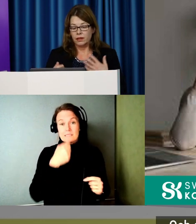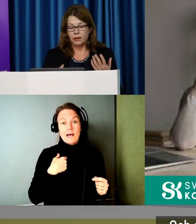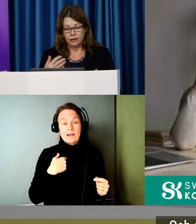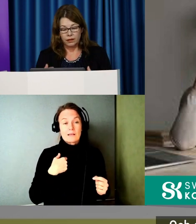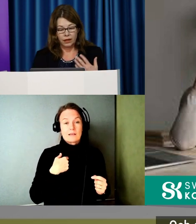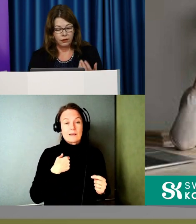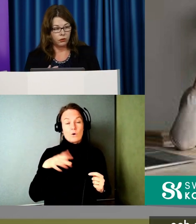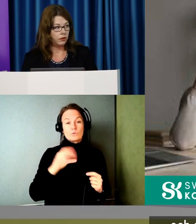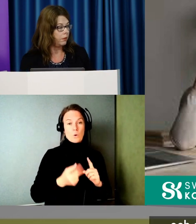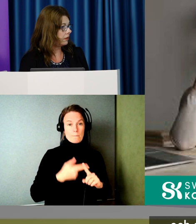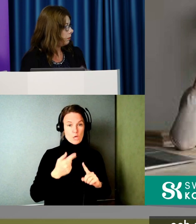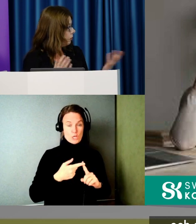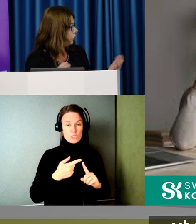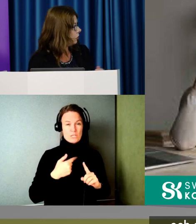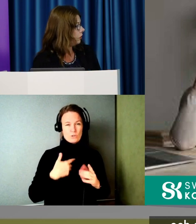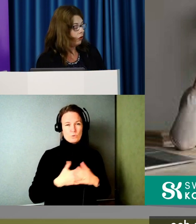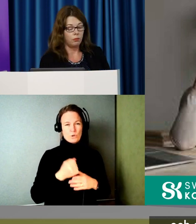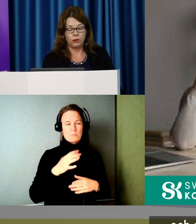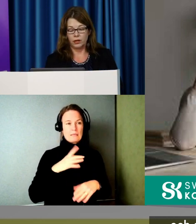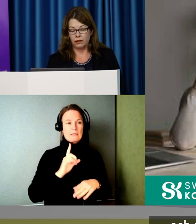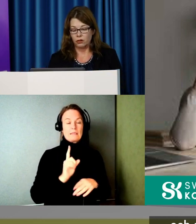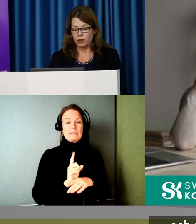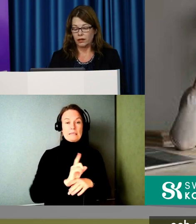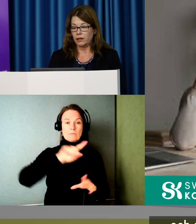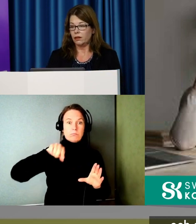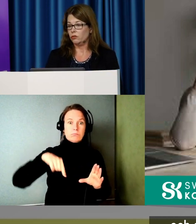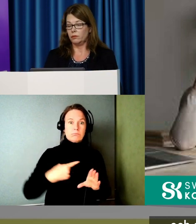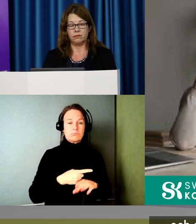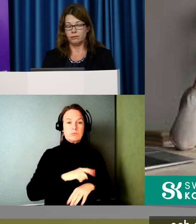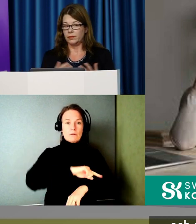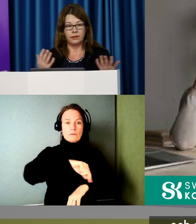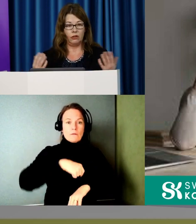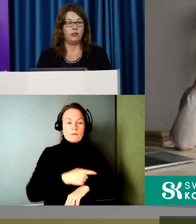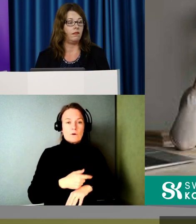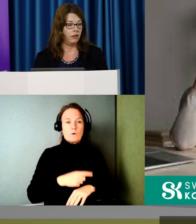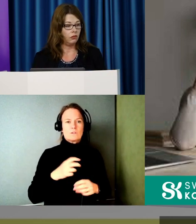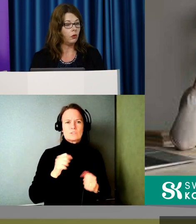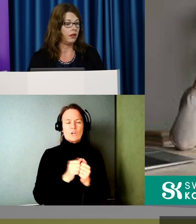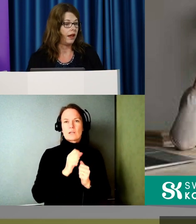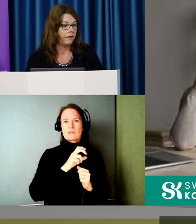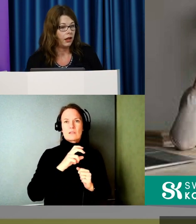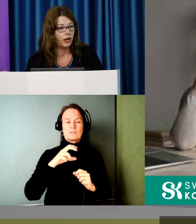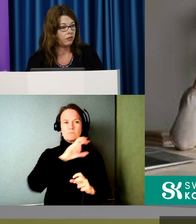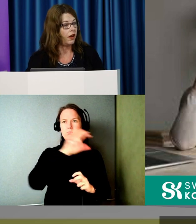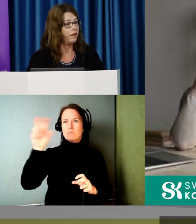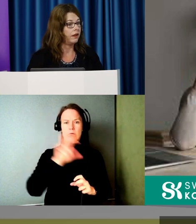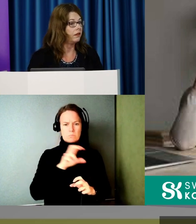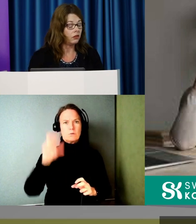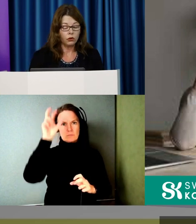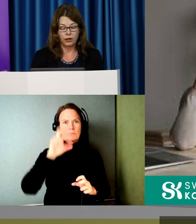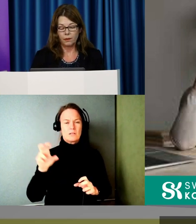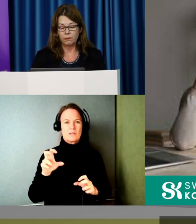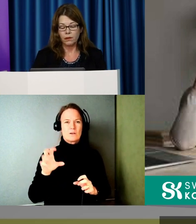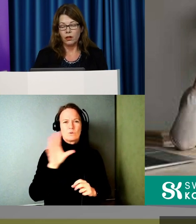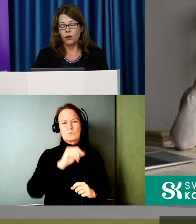början med att tiden tickar och det är en massa produkter och du hoppar omkring saker hela tiden så det är jättesvårt att handla och i alla fall handla